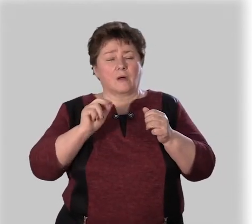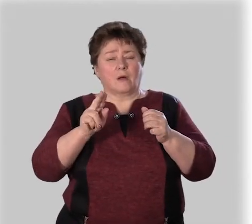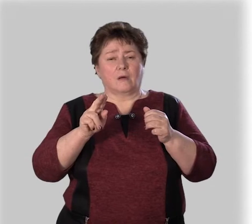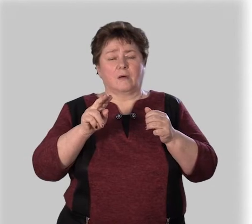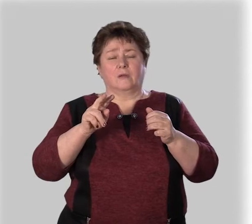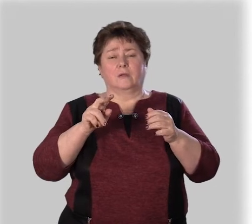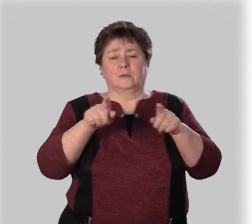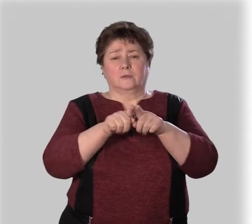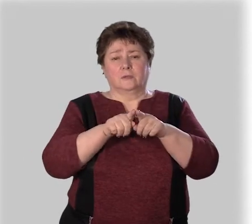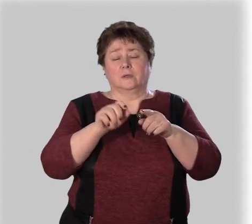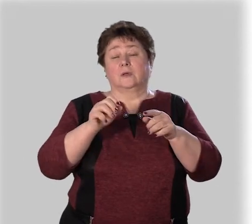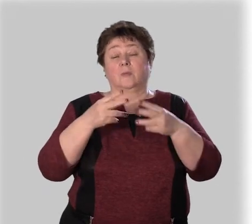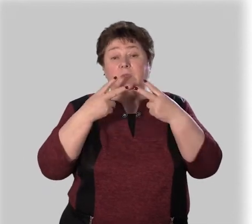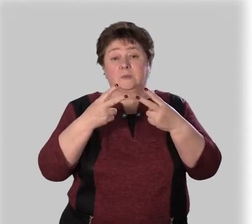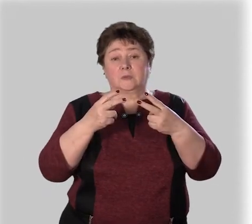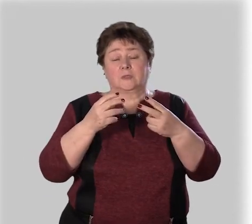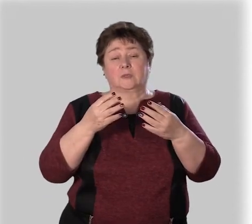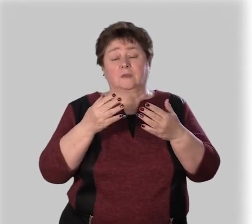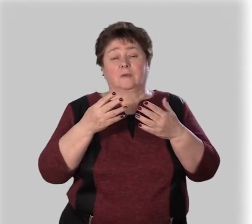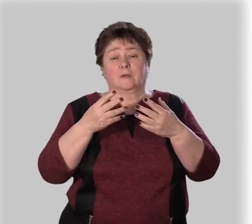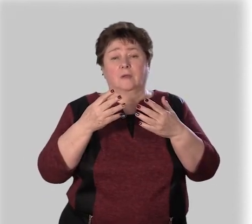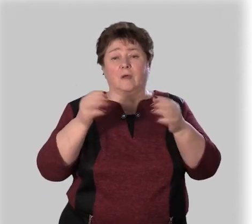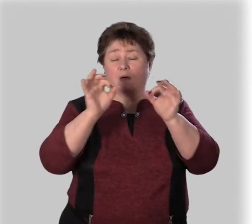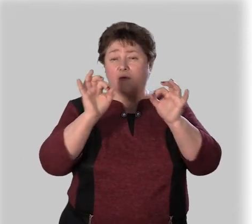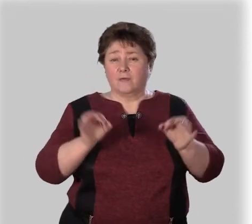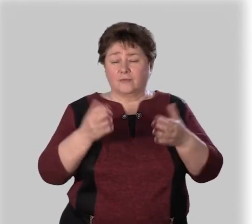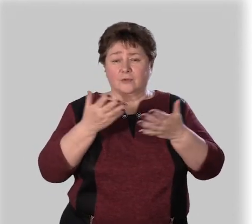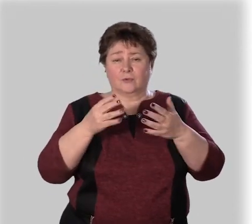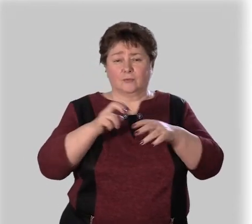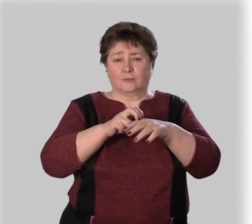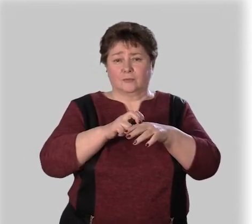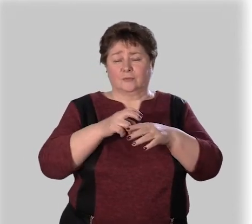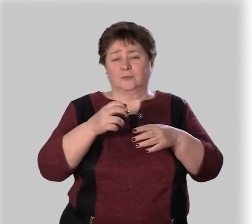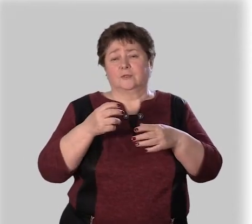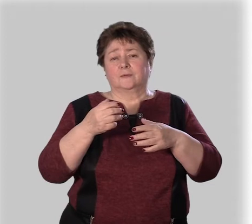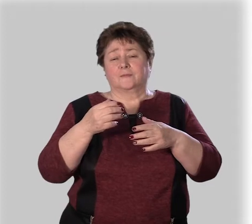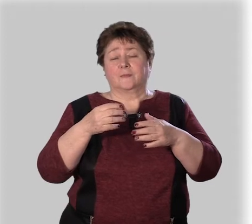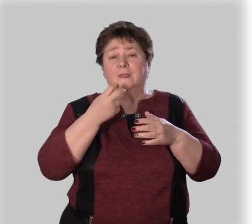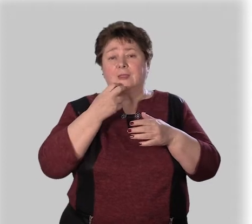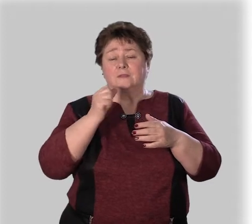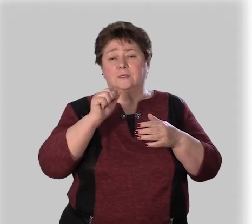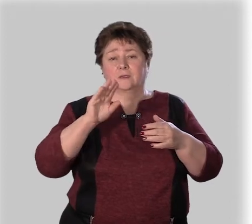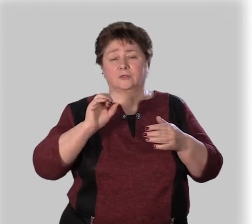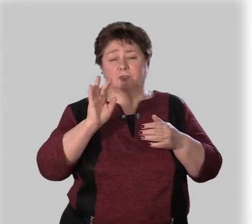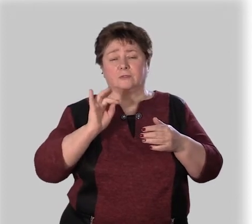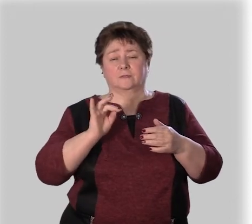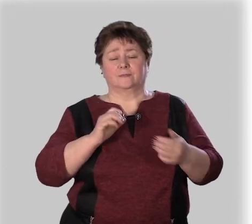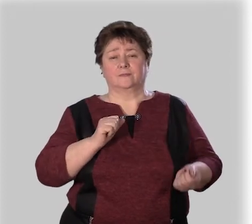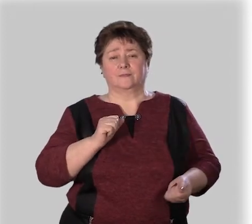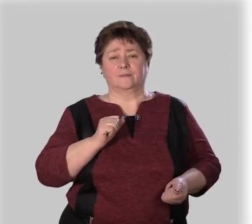как лёд. Ты только посмотри, какой вид у этого труса, смеялся Ашир.